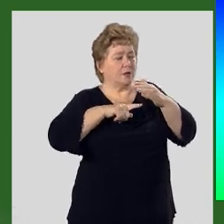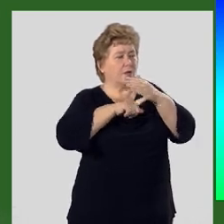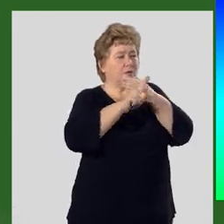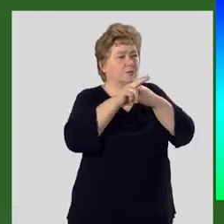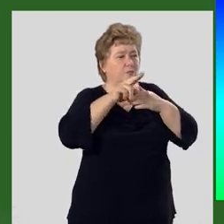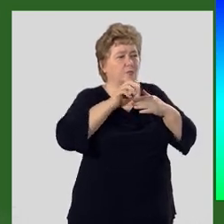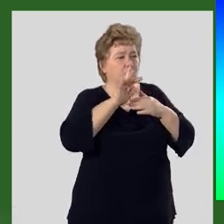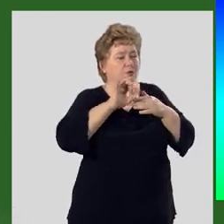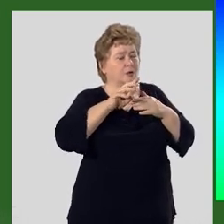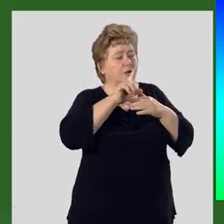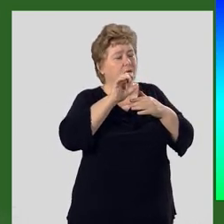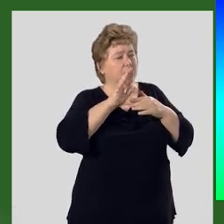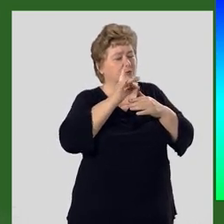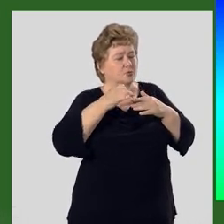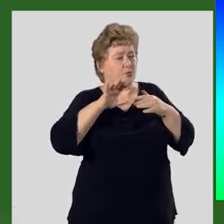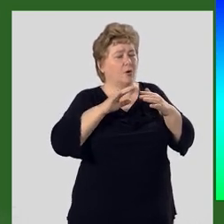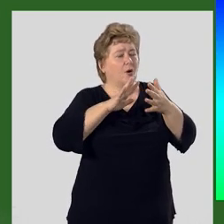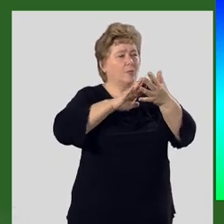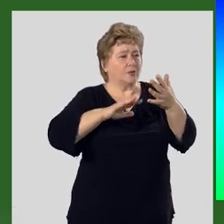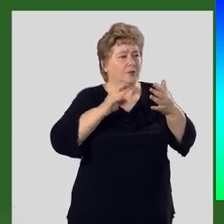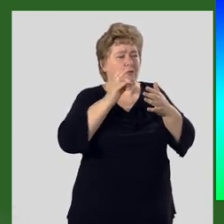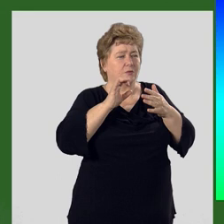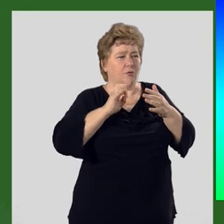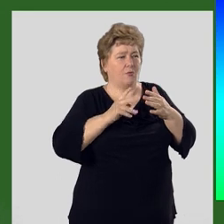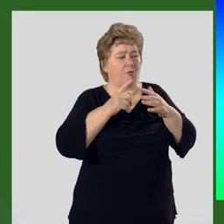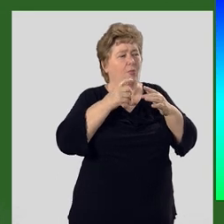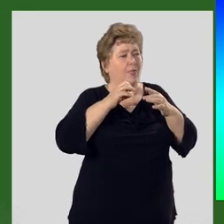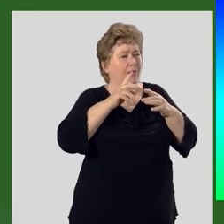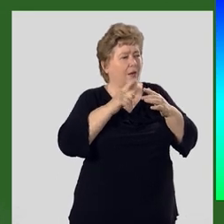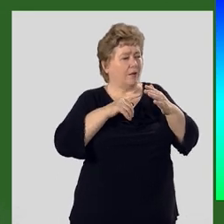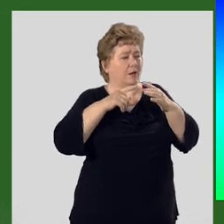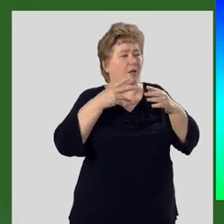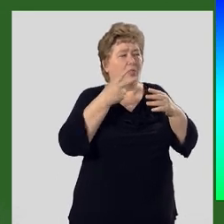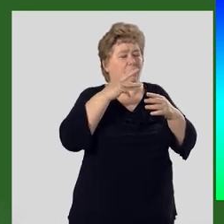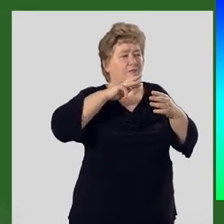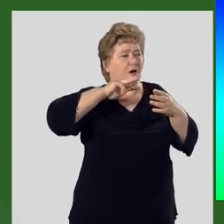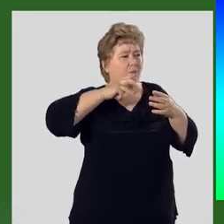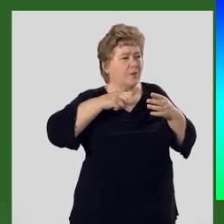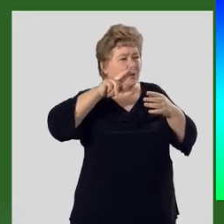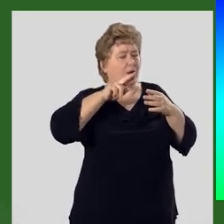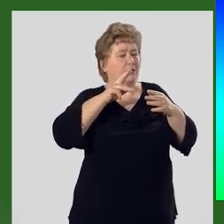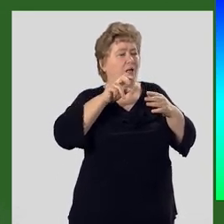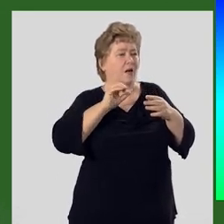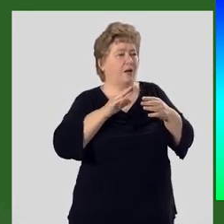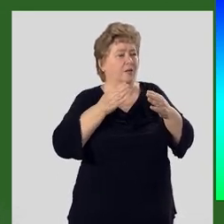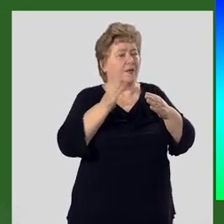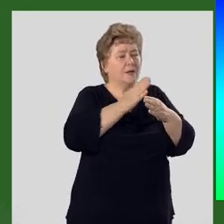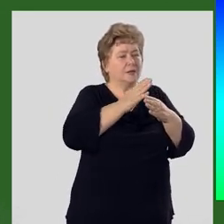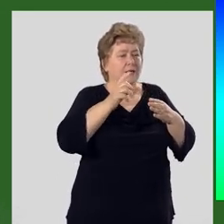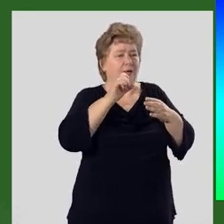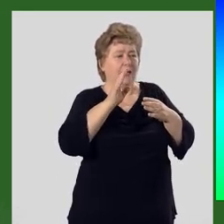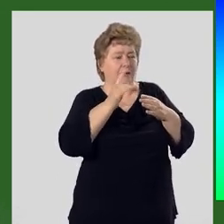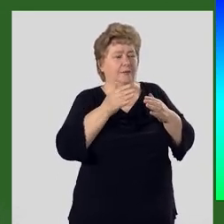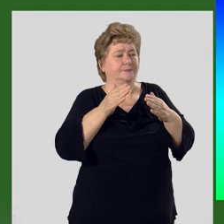протирозой. Это самый продолжительный эон в истории Земли. Почти 2 миллиарда лет. Он также делится на